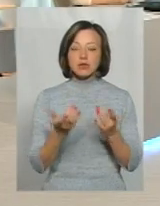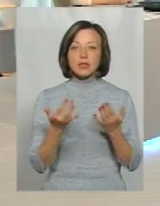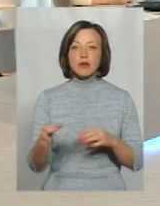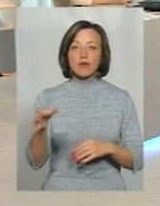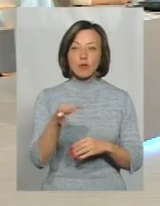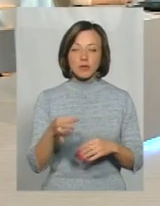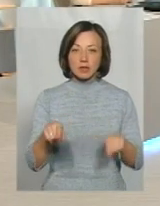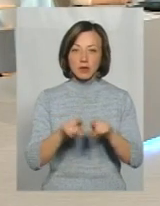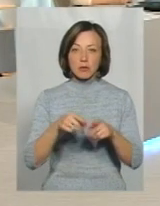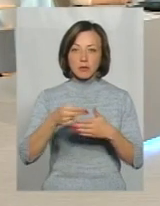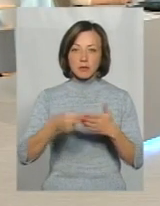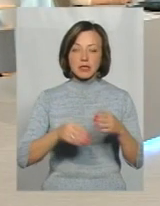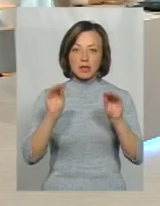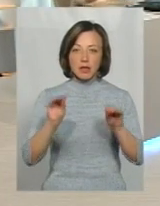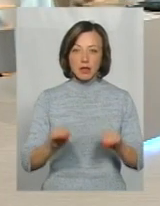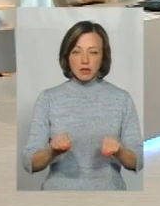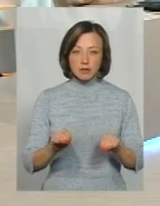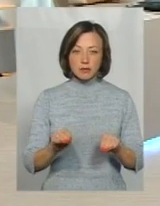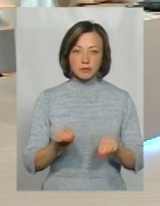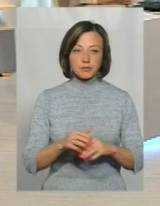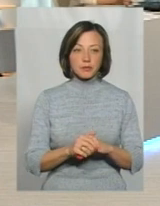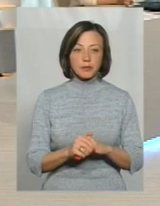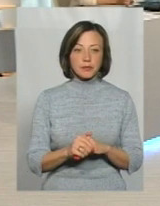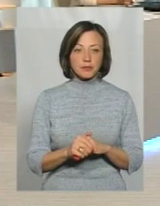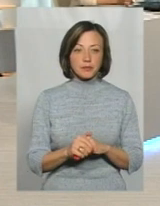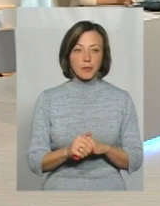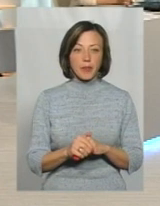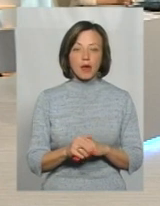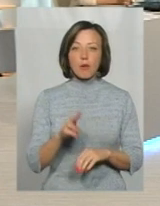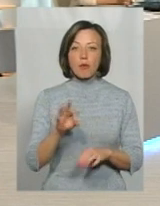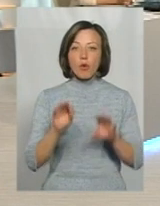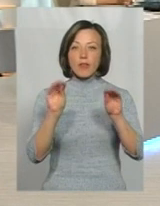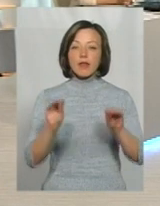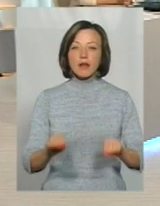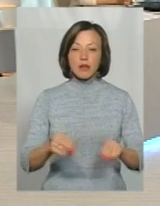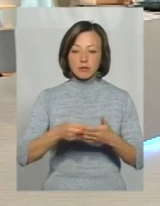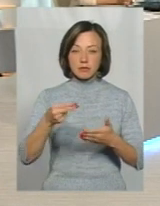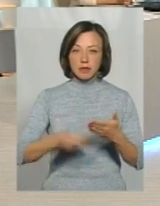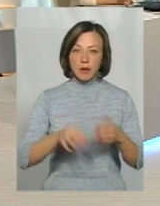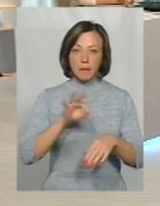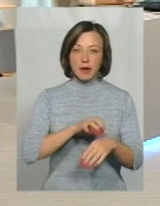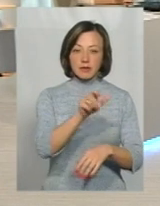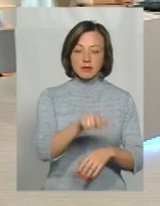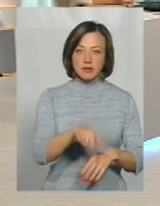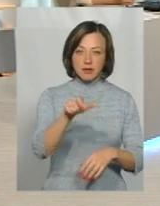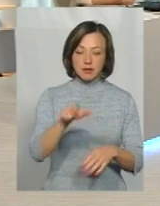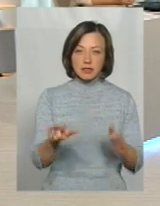області, все ж таки, підписано декларація? Щоб брати по деклараціях тих, які вкладали пацієнти з